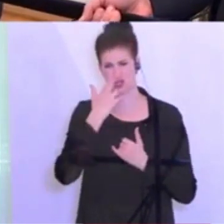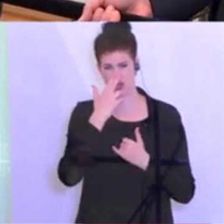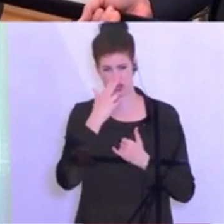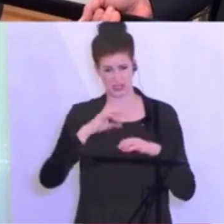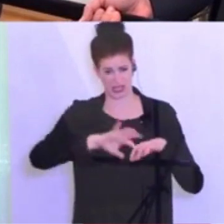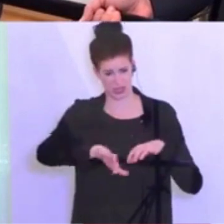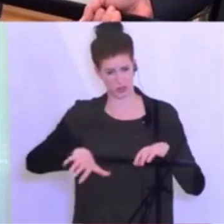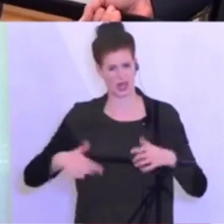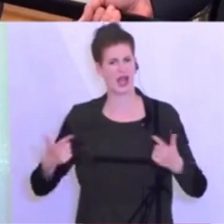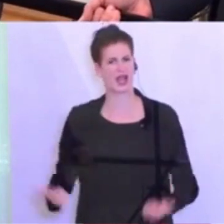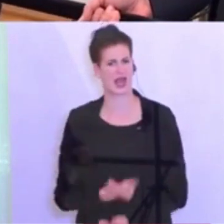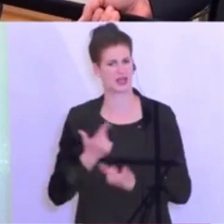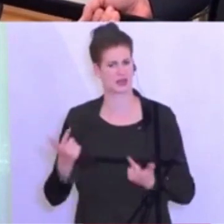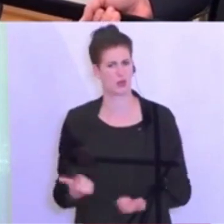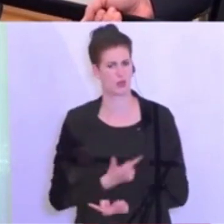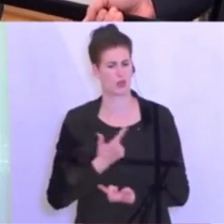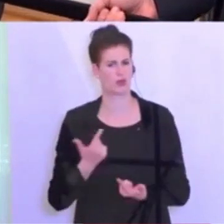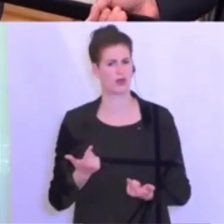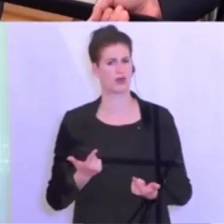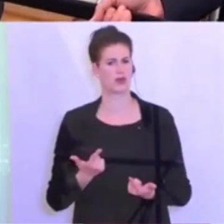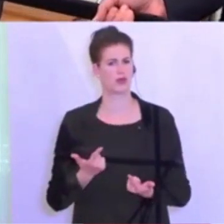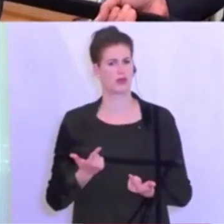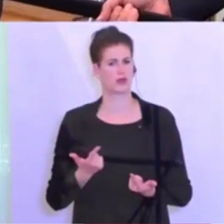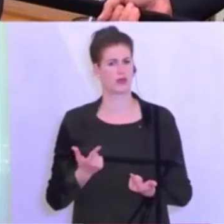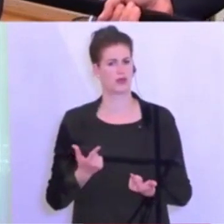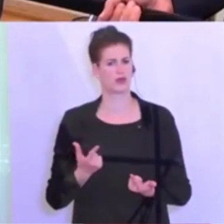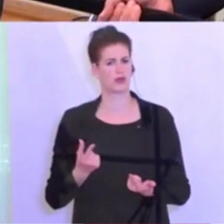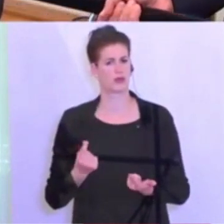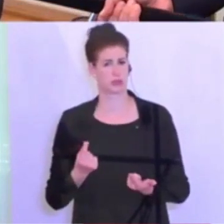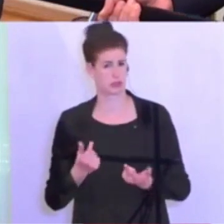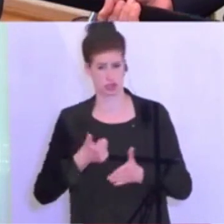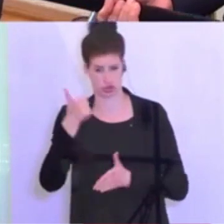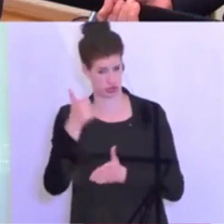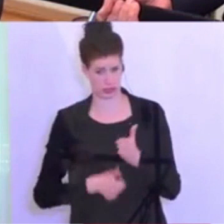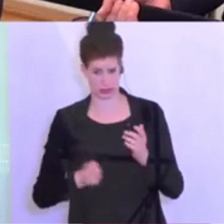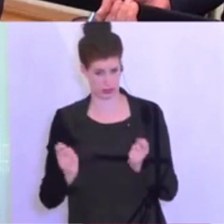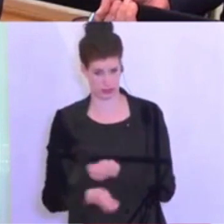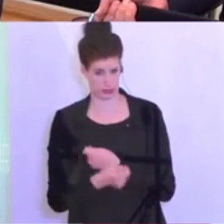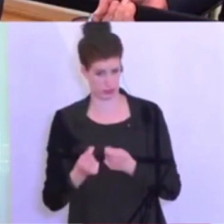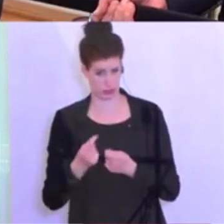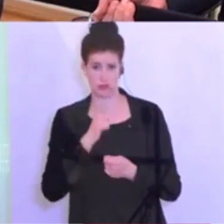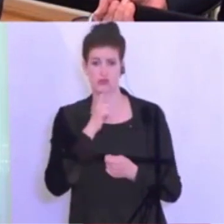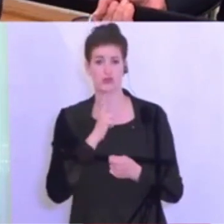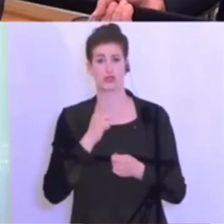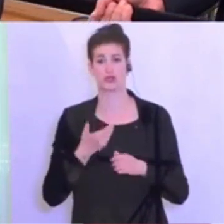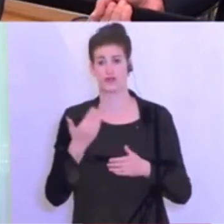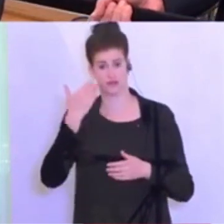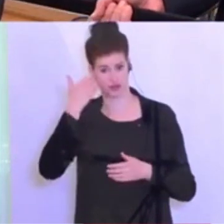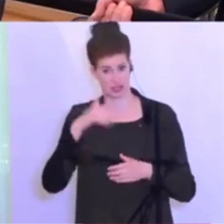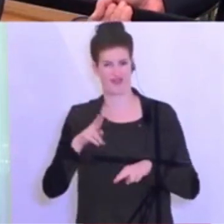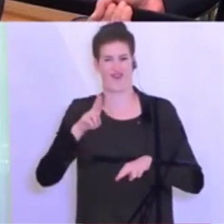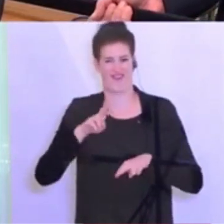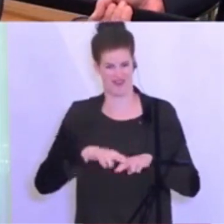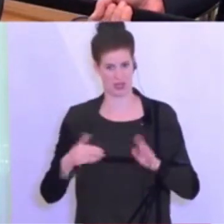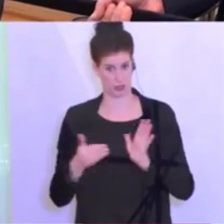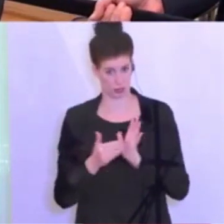Regionale Erleichterungen gegenüber dem, was Sie als Standard präsentiert haben, sind nicht vorgesehen, sondern nur Verschärfungen, wenn es notwendig ist. Habe ich das richtig